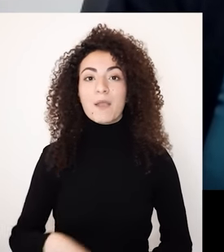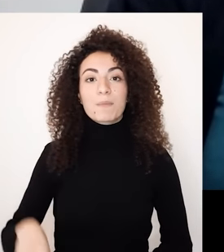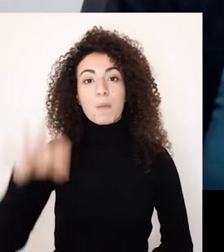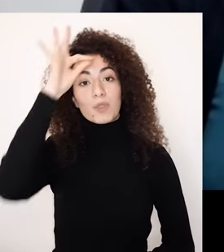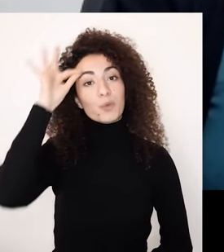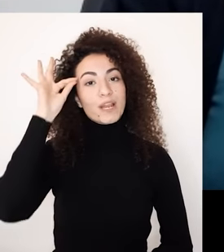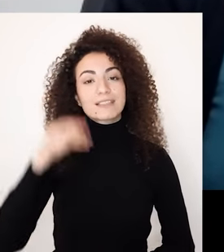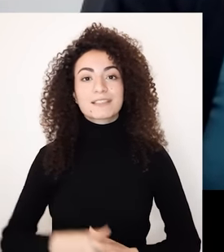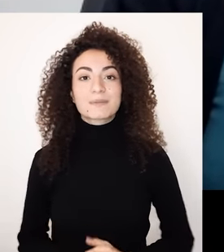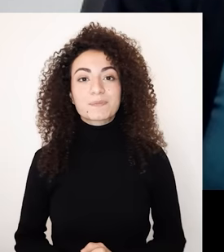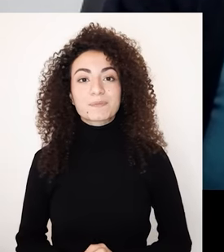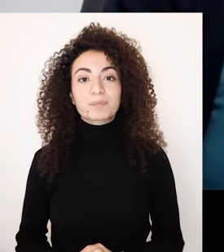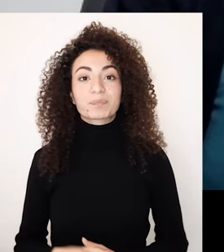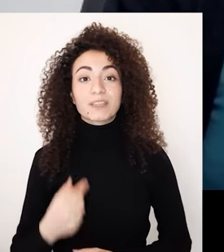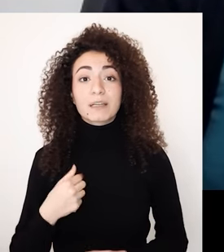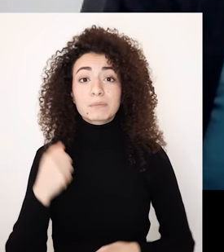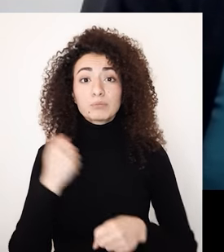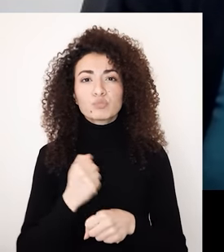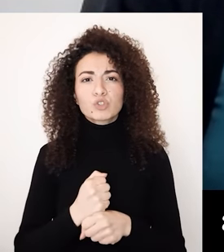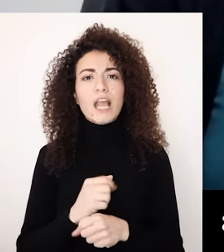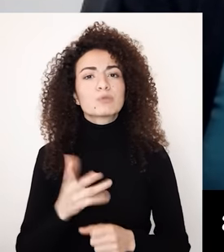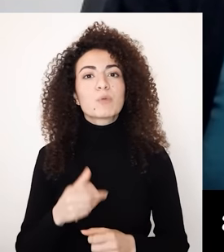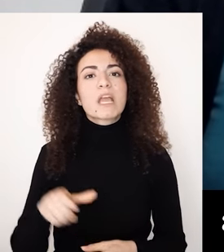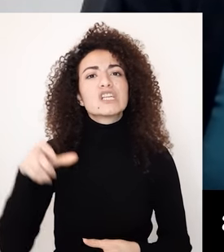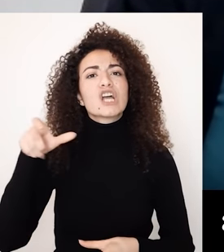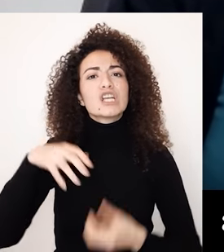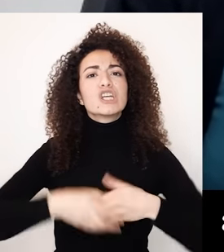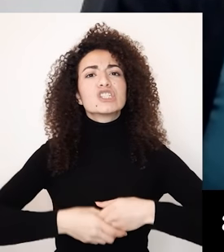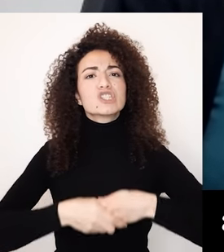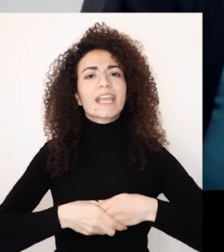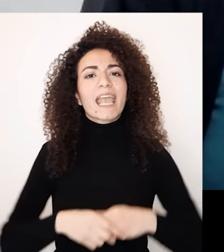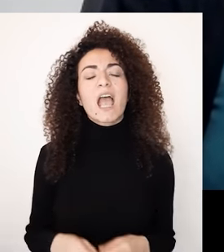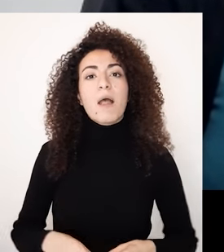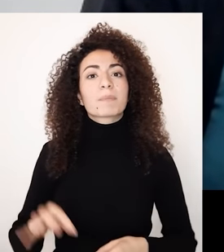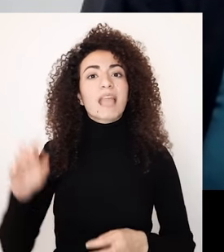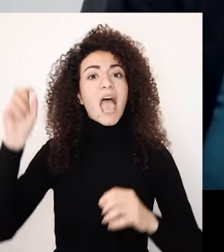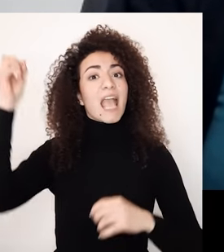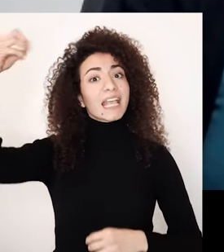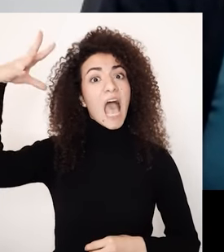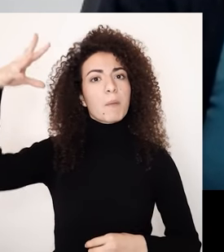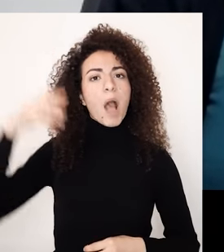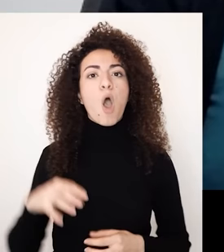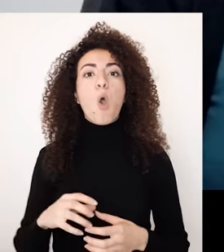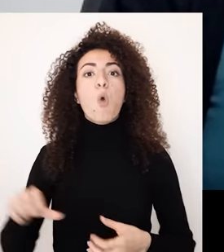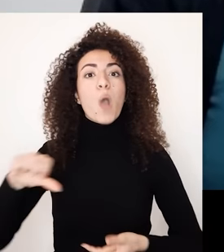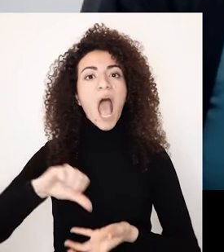من تونس نخدم مهزف الميكاتخونيك في شركة تونسية الكهرباء والغار عندي إعاقة سماية عميقة